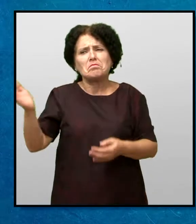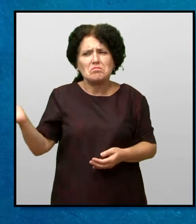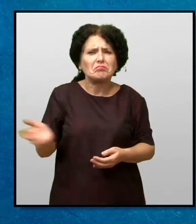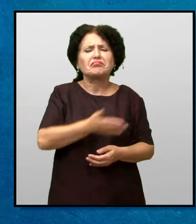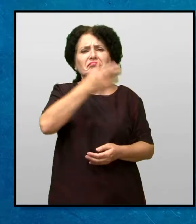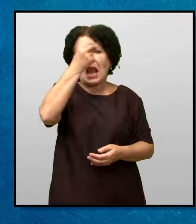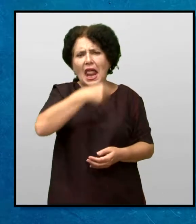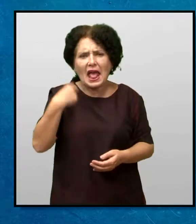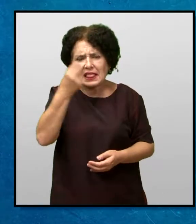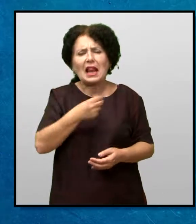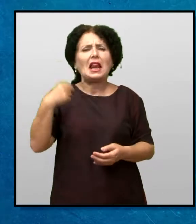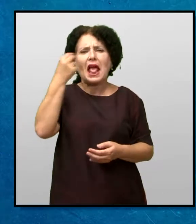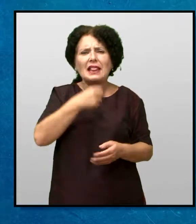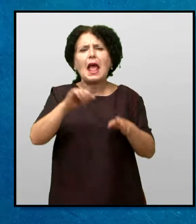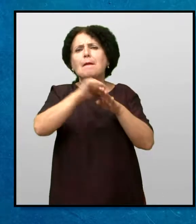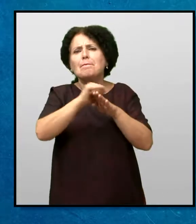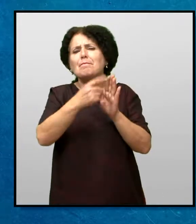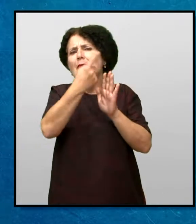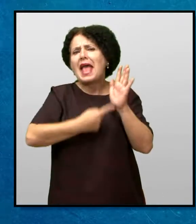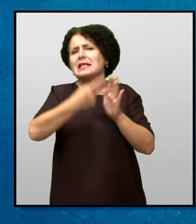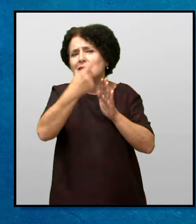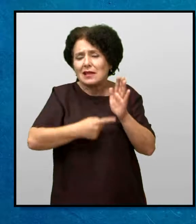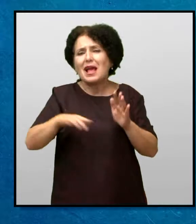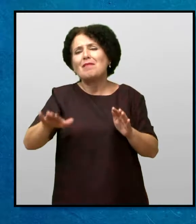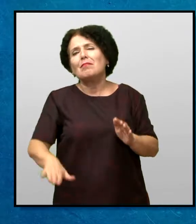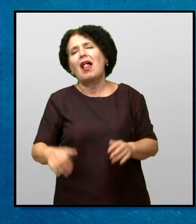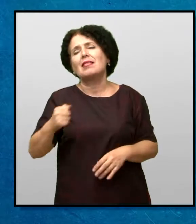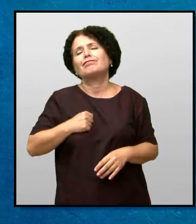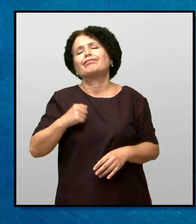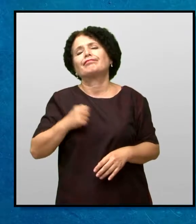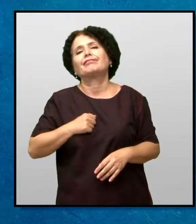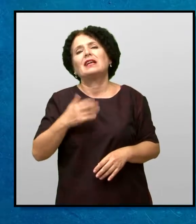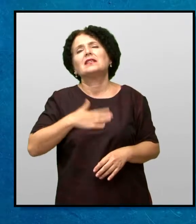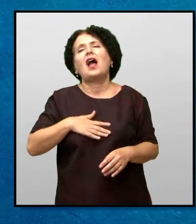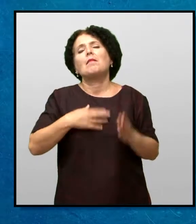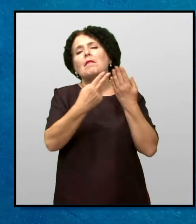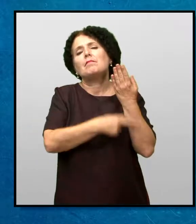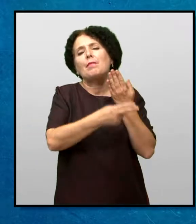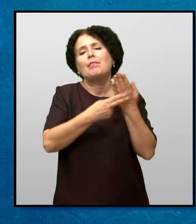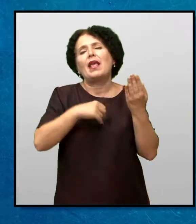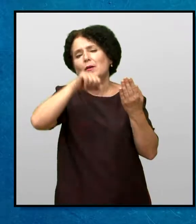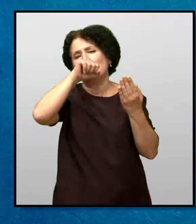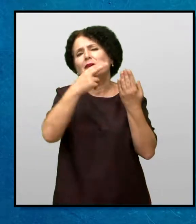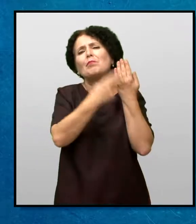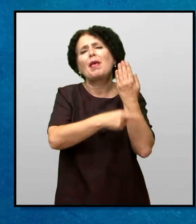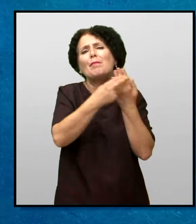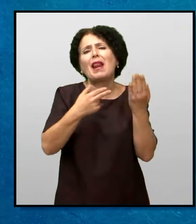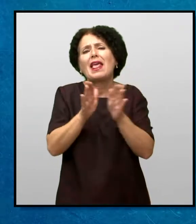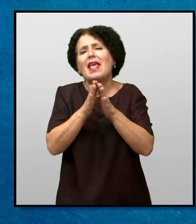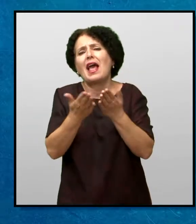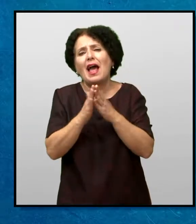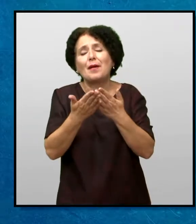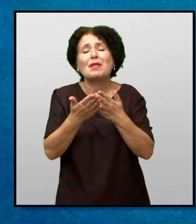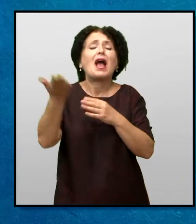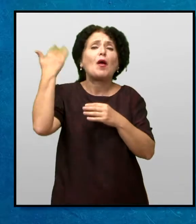Минуваа недели и месеци А Мери уште повеќе копнееше да има своја библија Дори и повеќе од колку